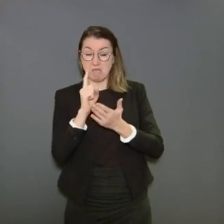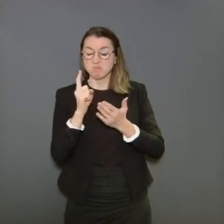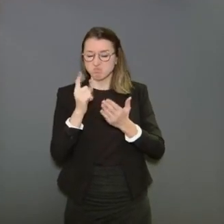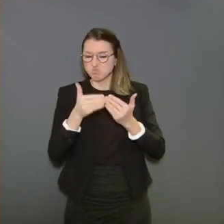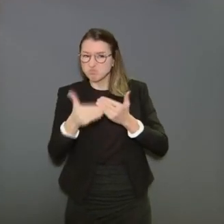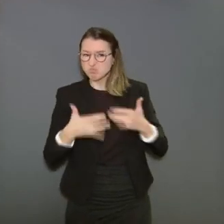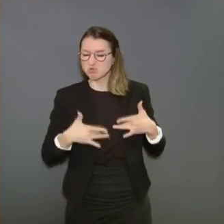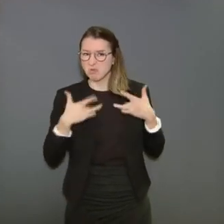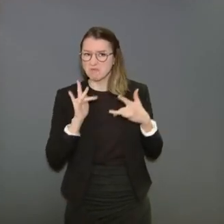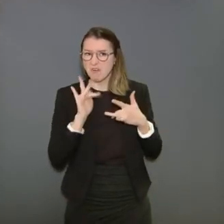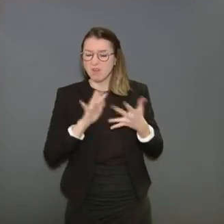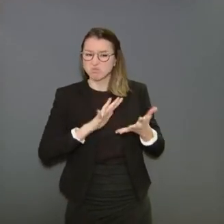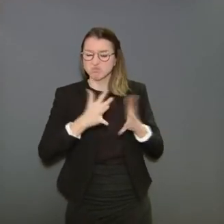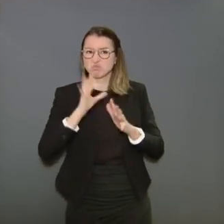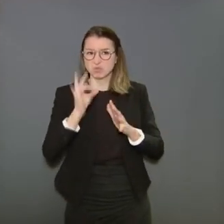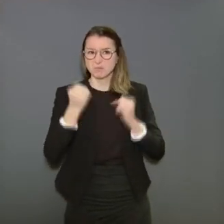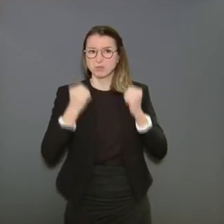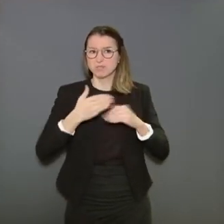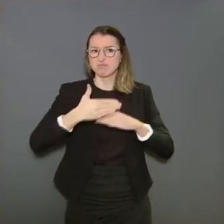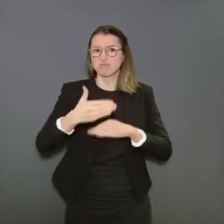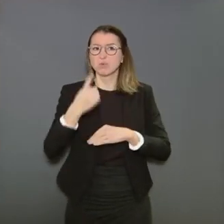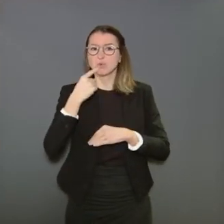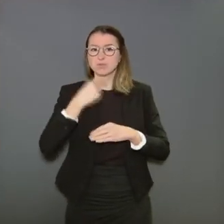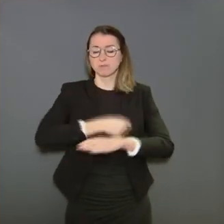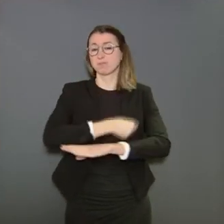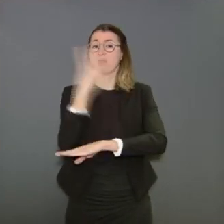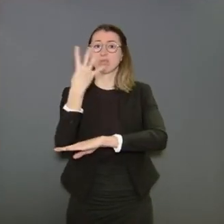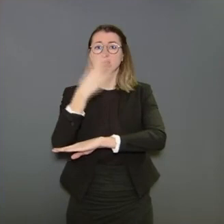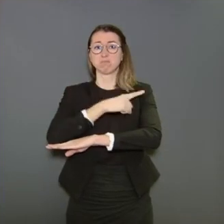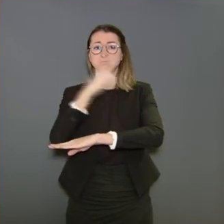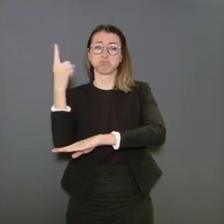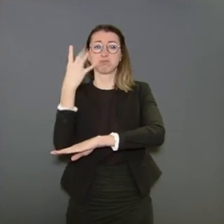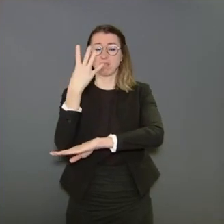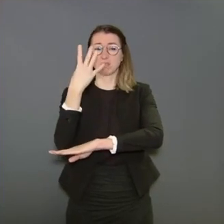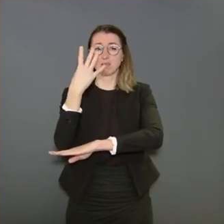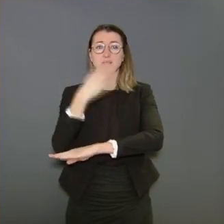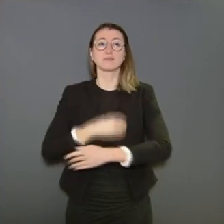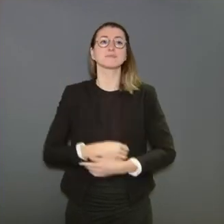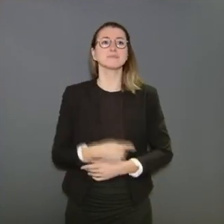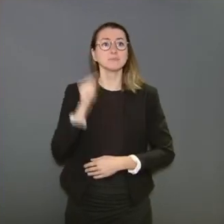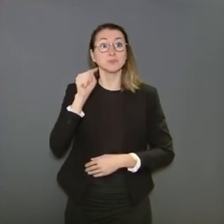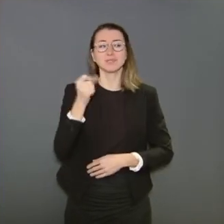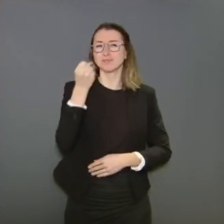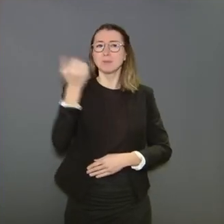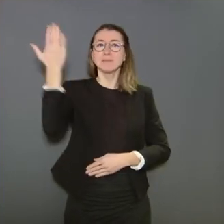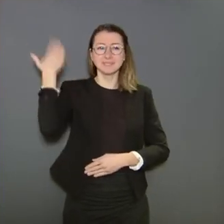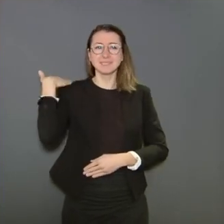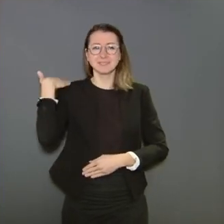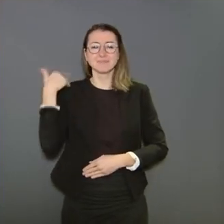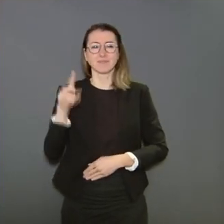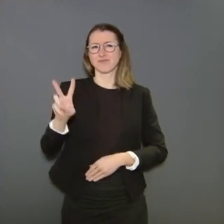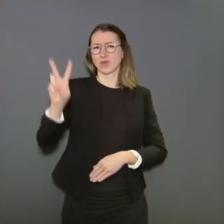aussi bientôt au niveau 4 au niveau de Covid. C'est pour ça que la semaine passée, nous avions décidé sur toute une série